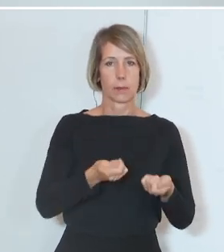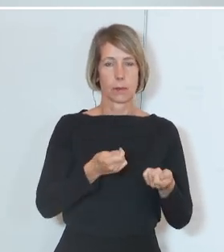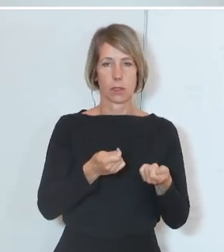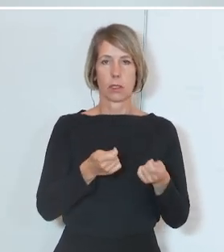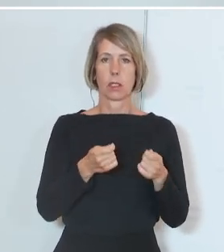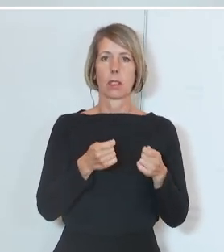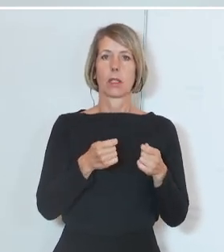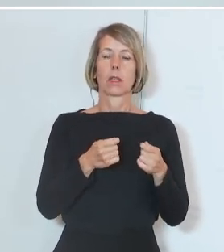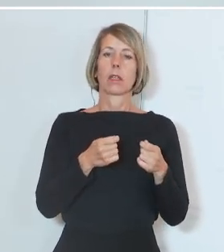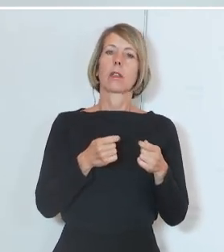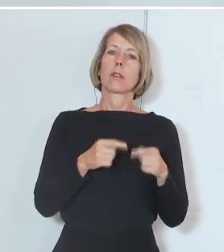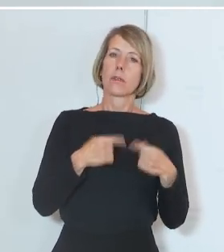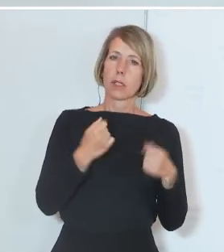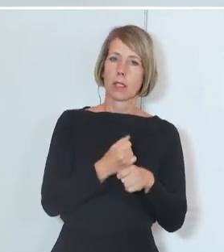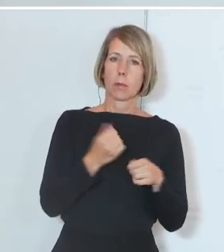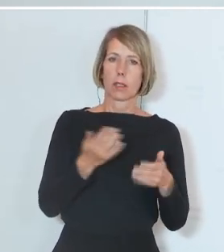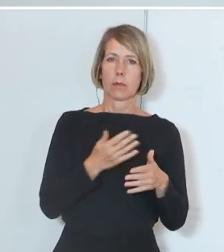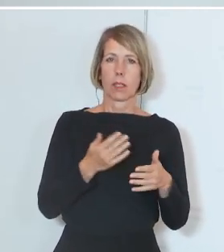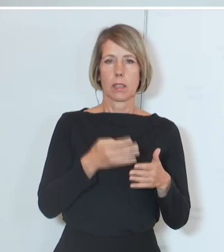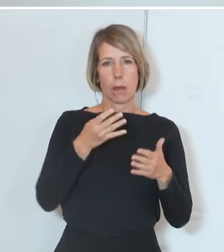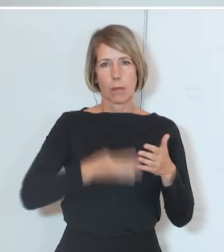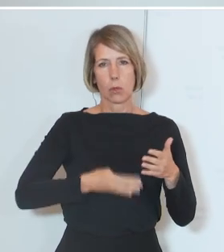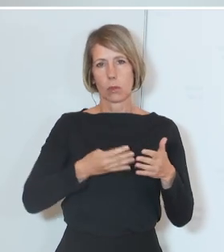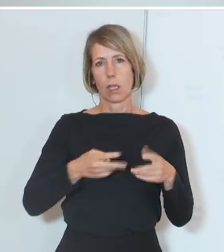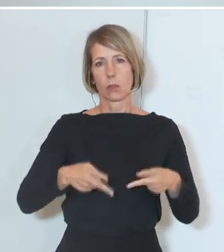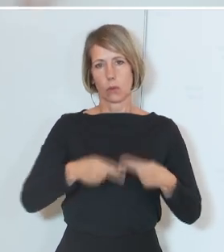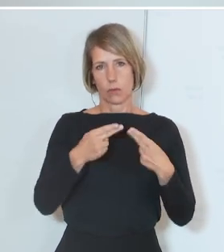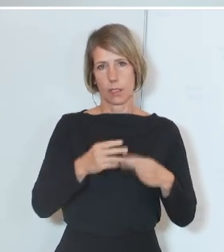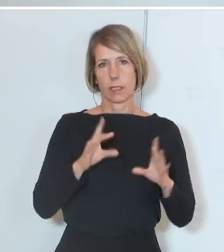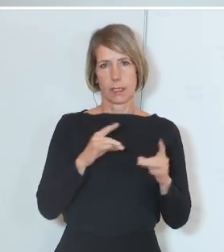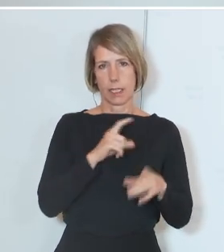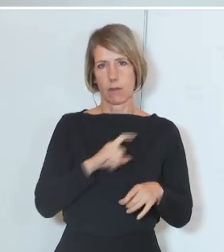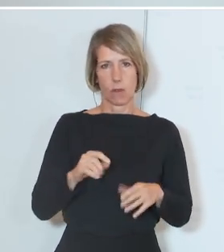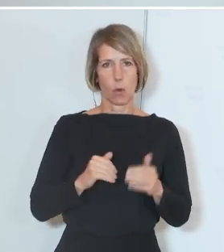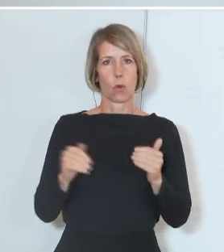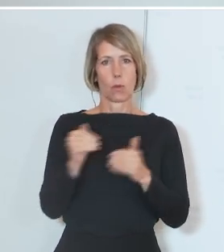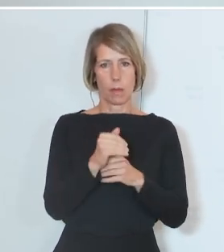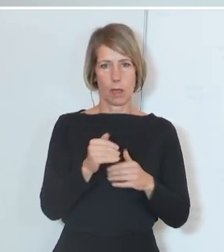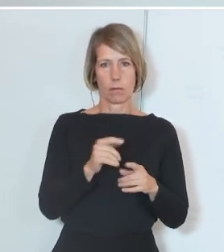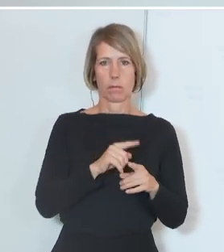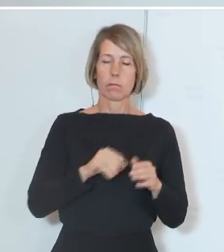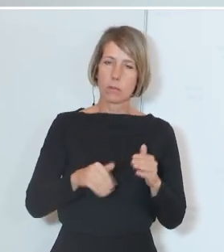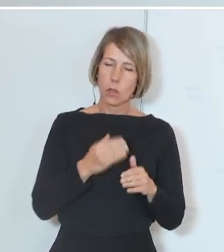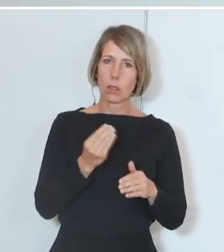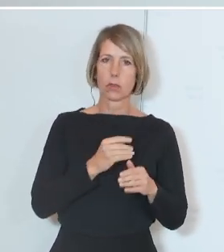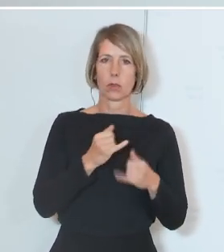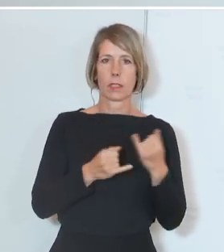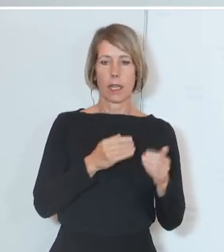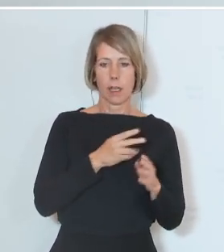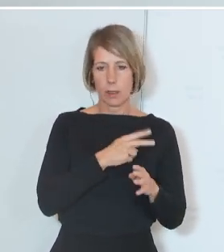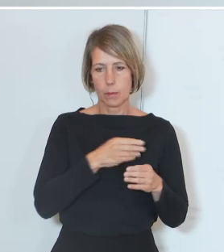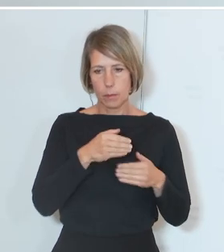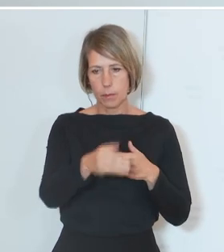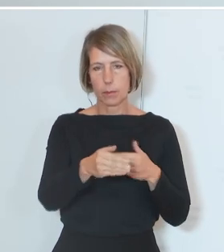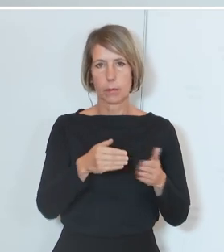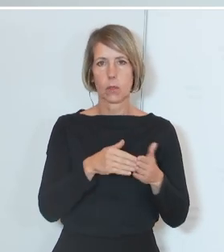üblich, die Begutachtungsfrist auf über zehn Wochen erstreckt, schon ins neue Schuljahr hinein, damit auch wirklich alle sich aktiv